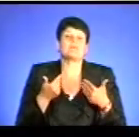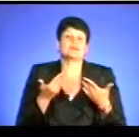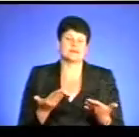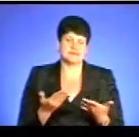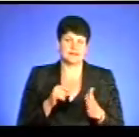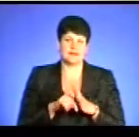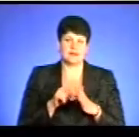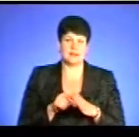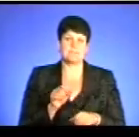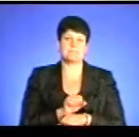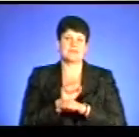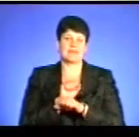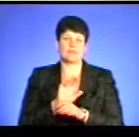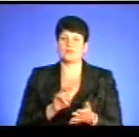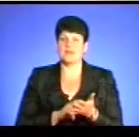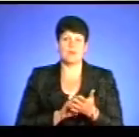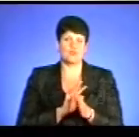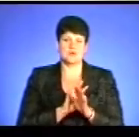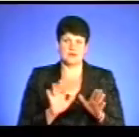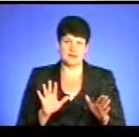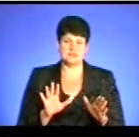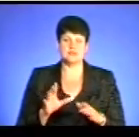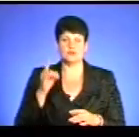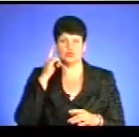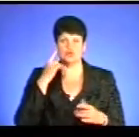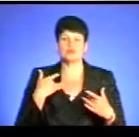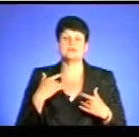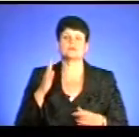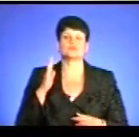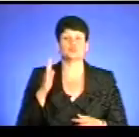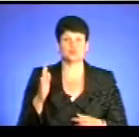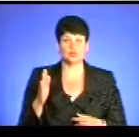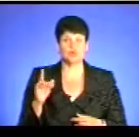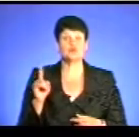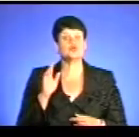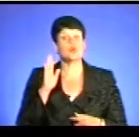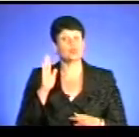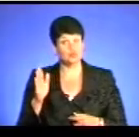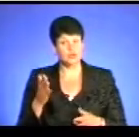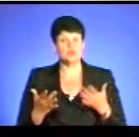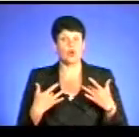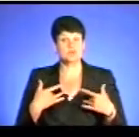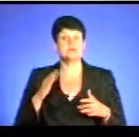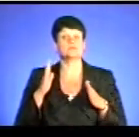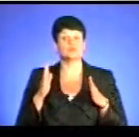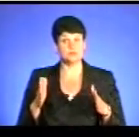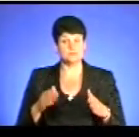громадських організацій не бояться, і налаштовані, що концерт таки відбудеться. Що буде, якщо концерт відбудеться?